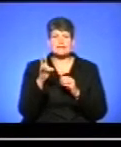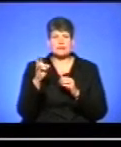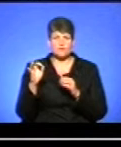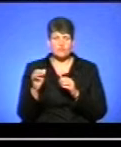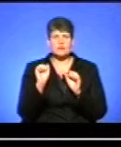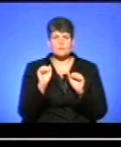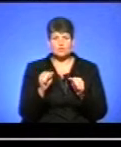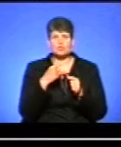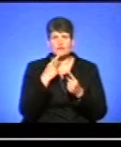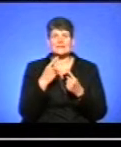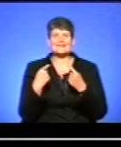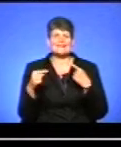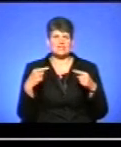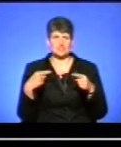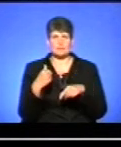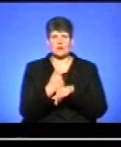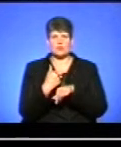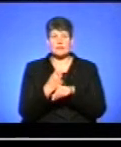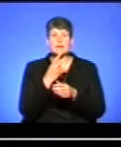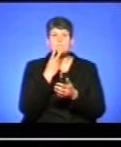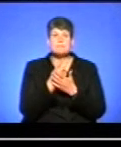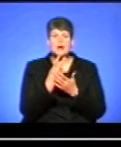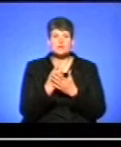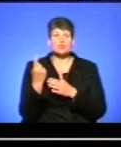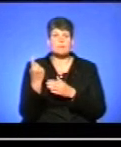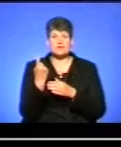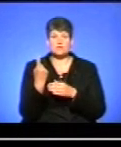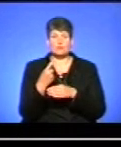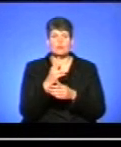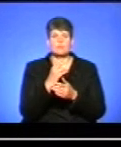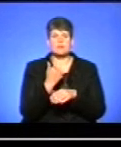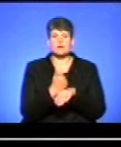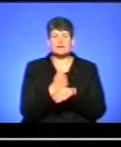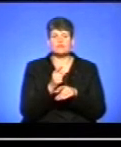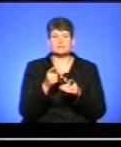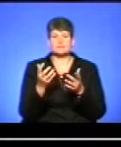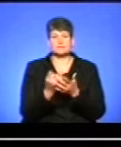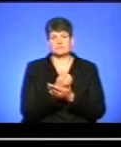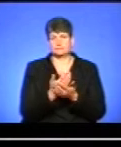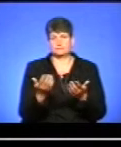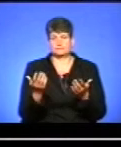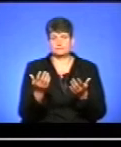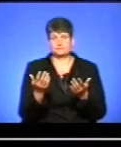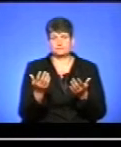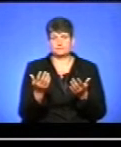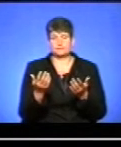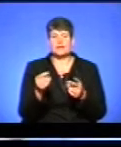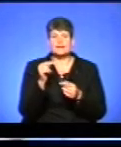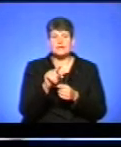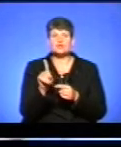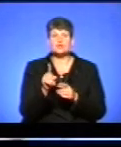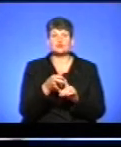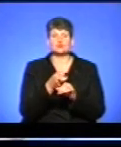можуть ставити інші пріоритети, бачачи, що по першому пріоритету вони не проходять. І, власне, те, що